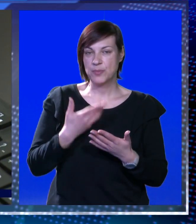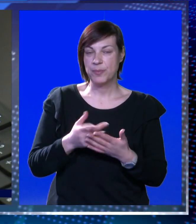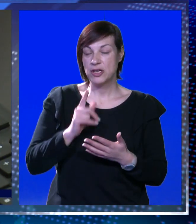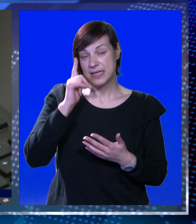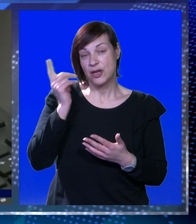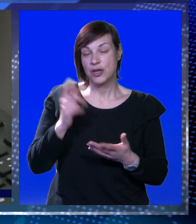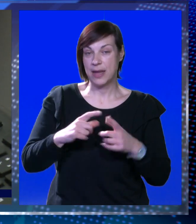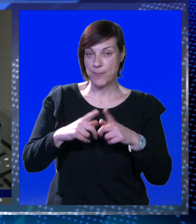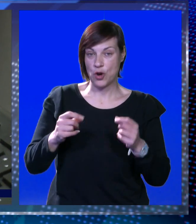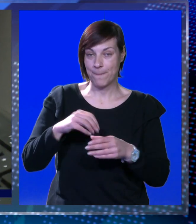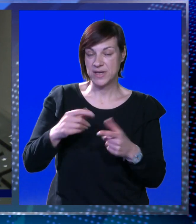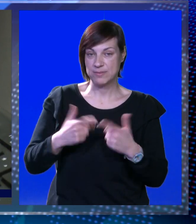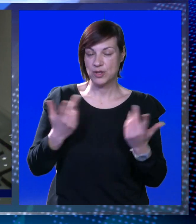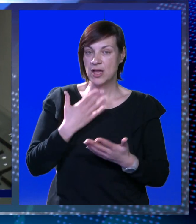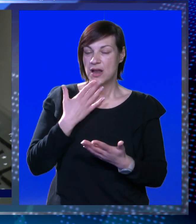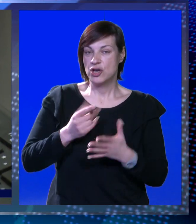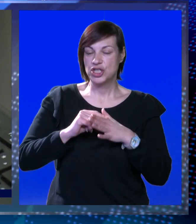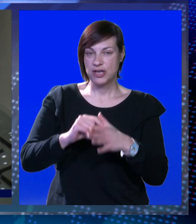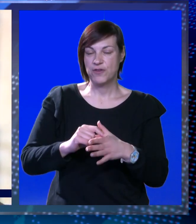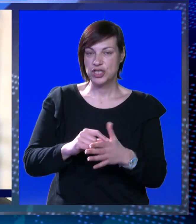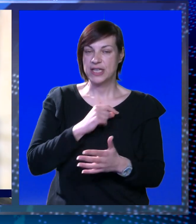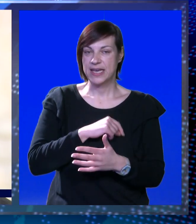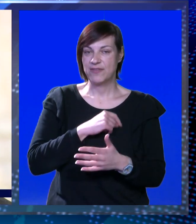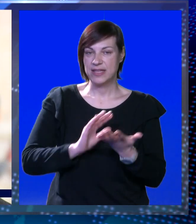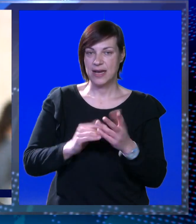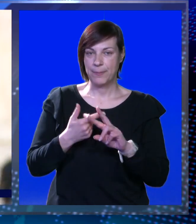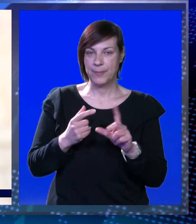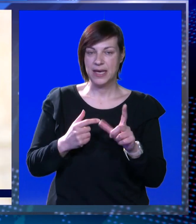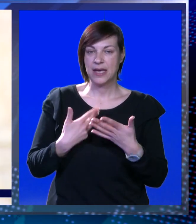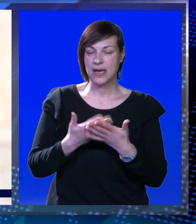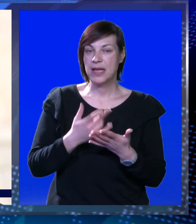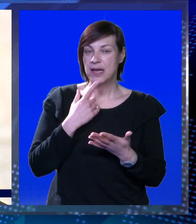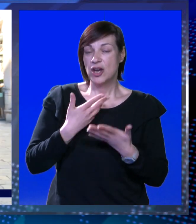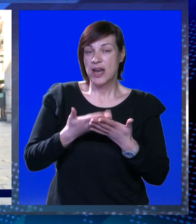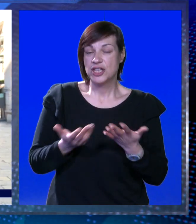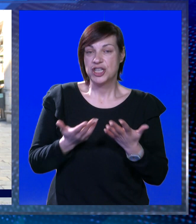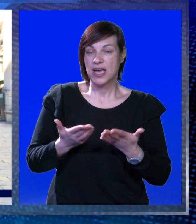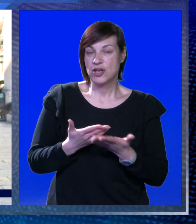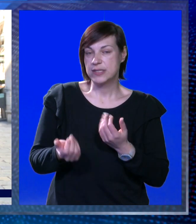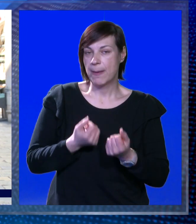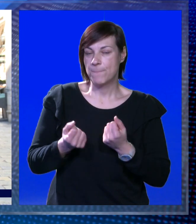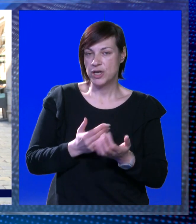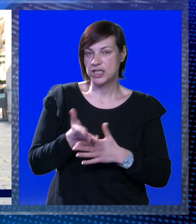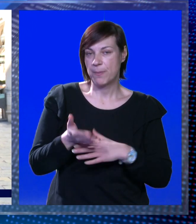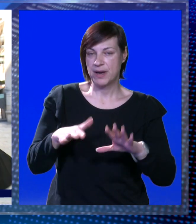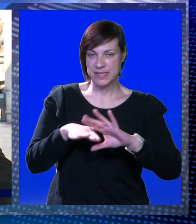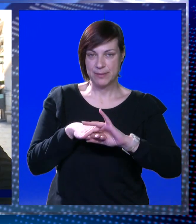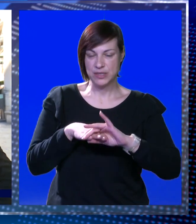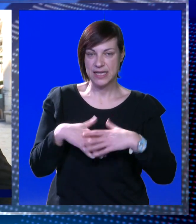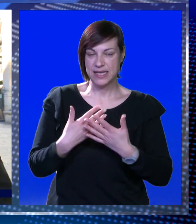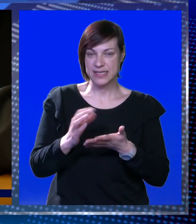spomenulo se anonimno pismo koje navodno otkriva loše vođenje aktualne ravnateljice Ivone Mihal, odnosno načina koji se ponaša prema